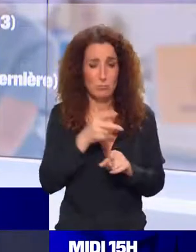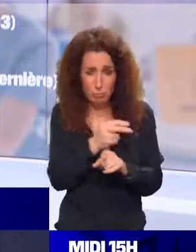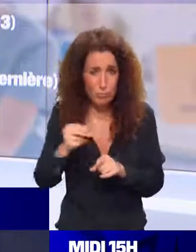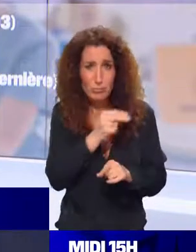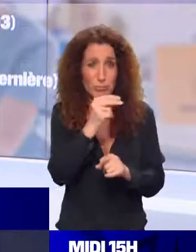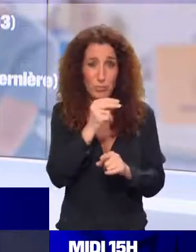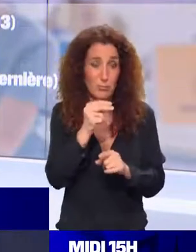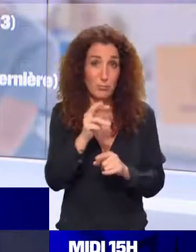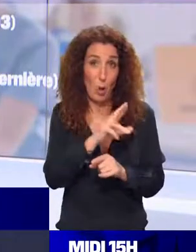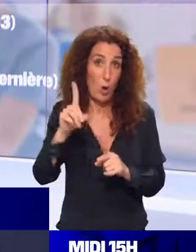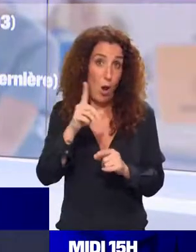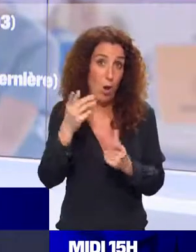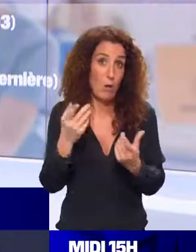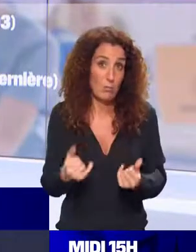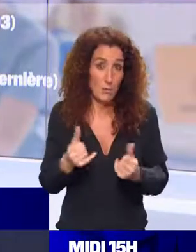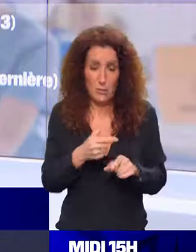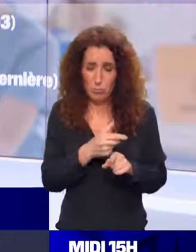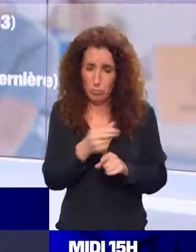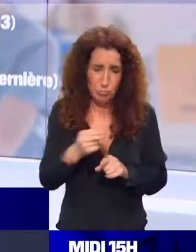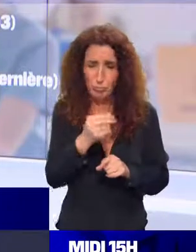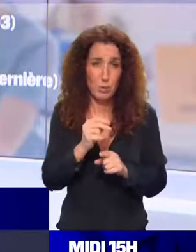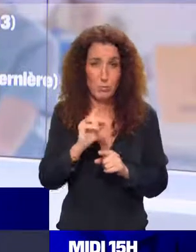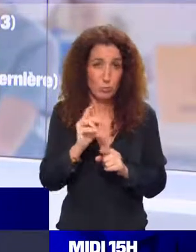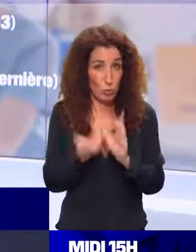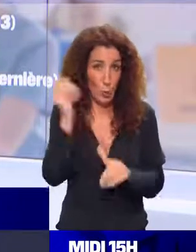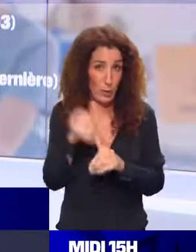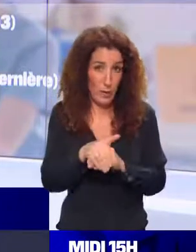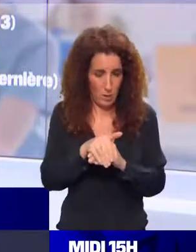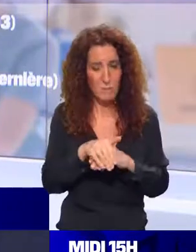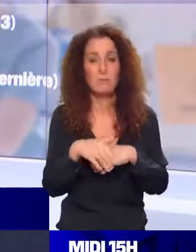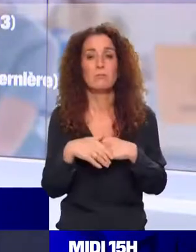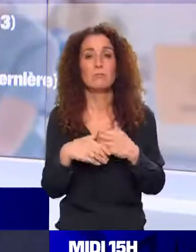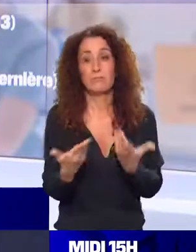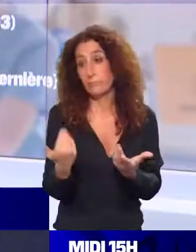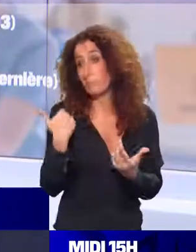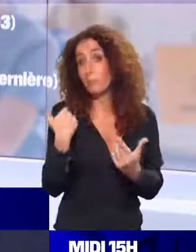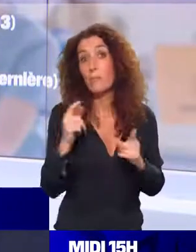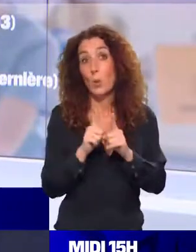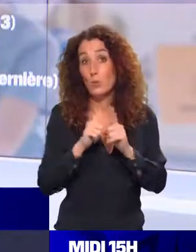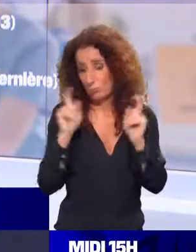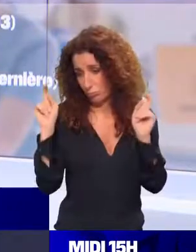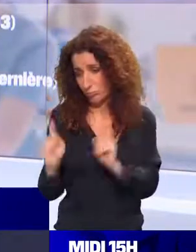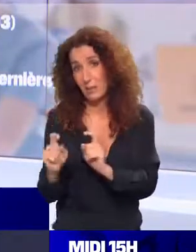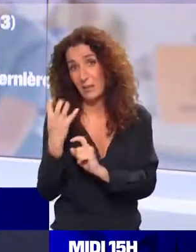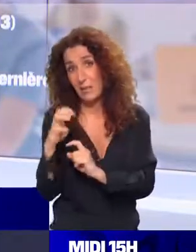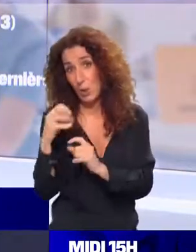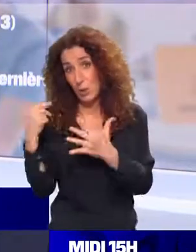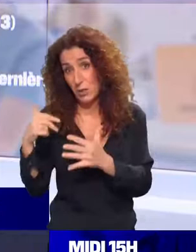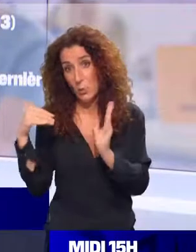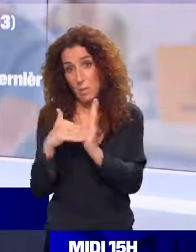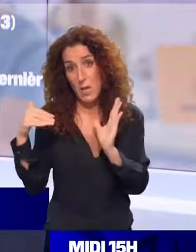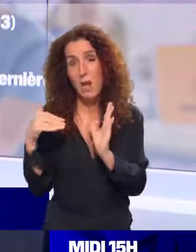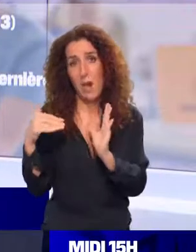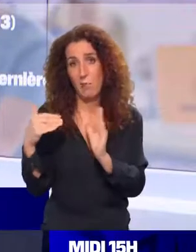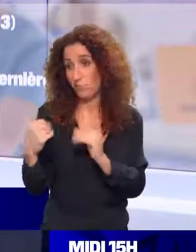fort pic de vaccination, d'injection quotidienne. Dernièrement, d'ailleurs, on est redescendu en France aux alentours de 418 000. C'était le